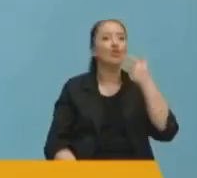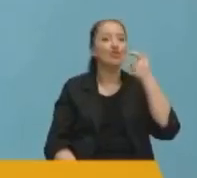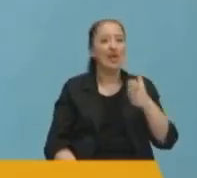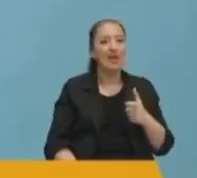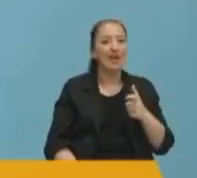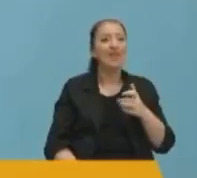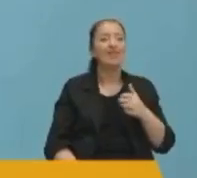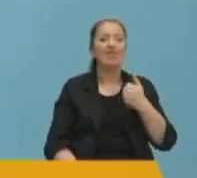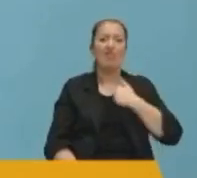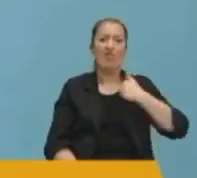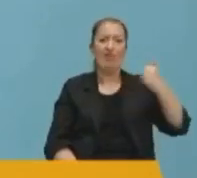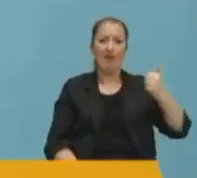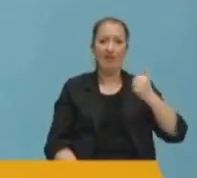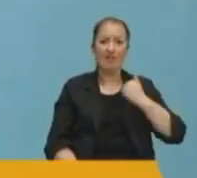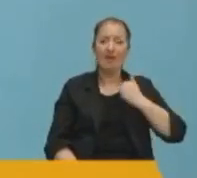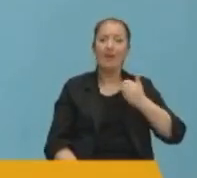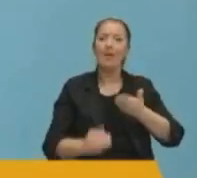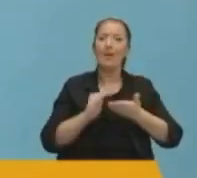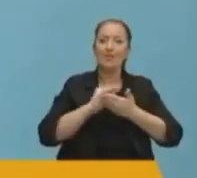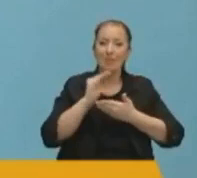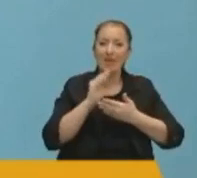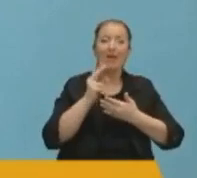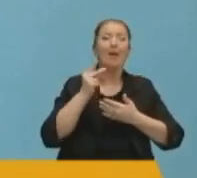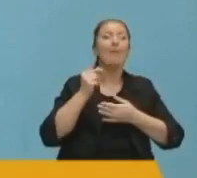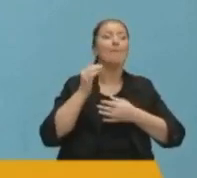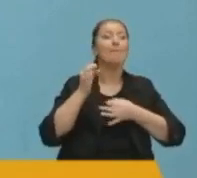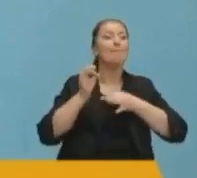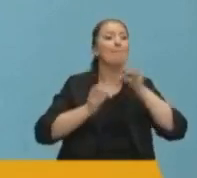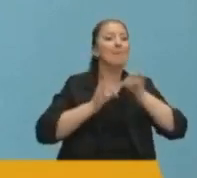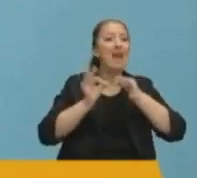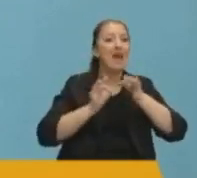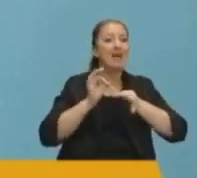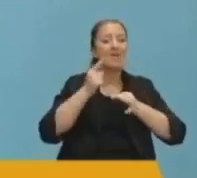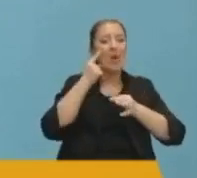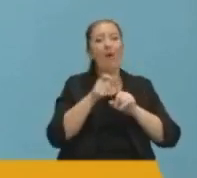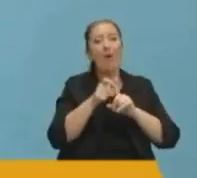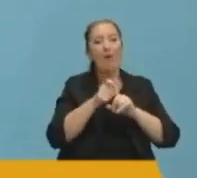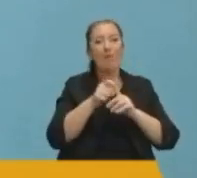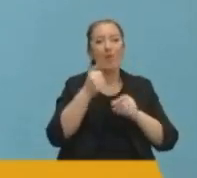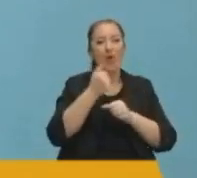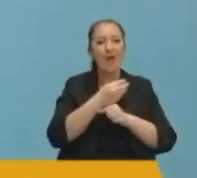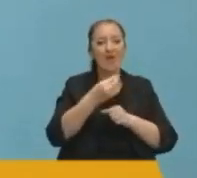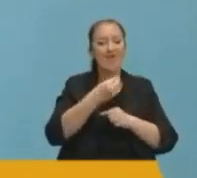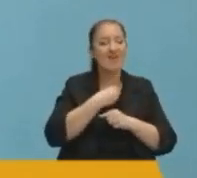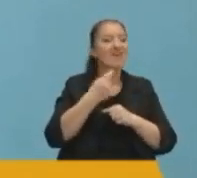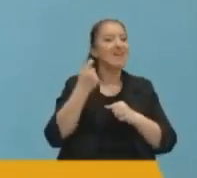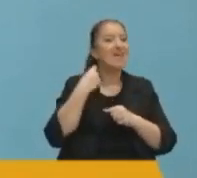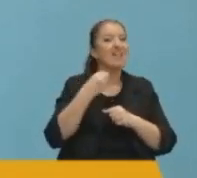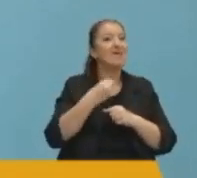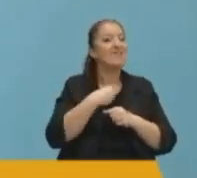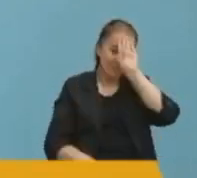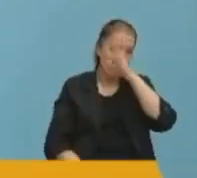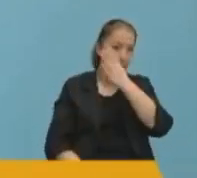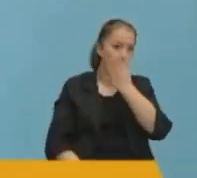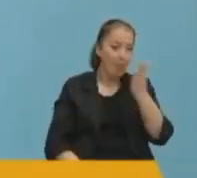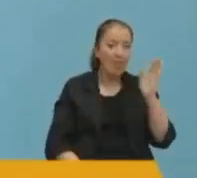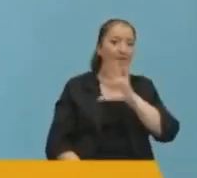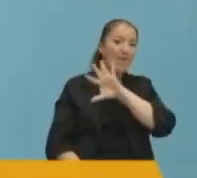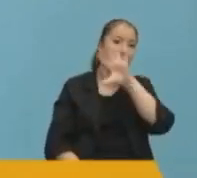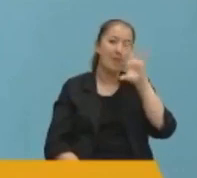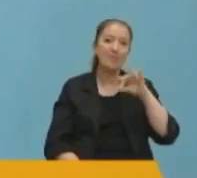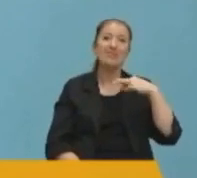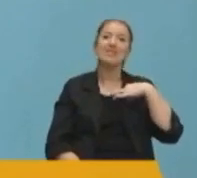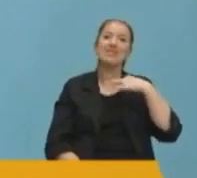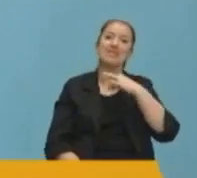şehrin devasa manevi birikimi ve mirasının korunması konusunda da vazifelendiren, yetkilendiren kıymetli İstanbullular, hepinizi